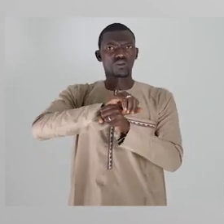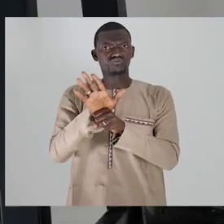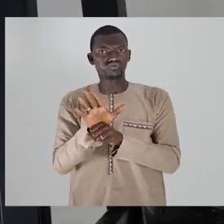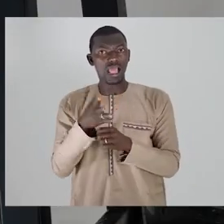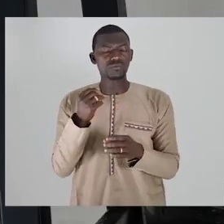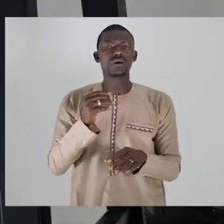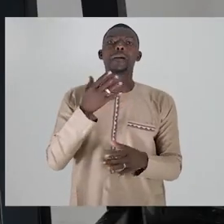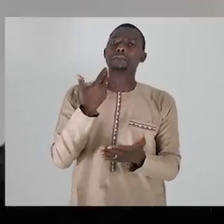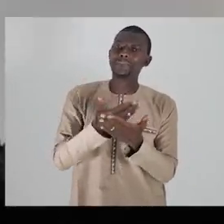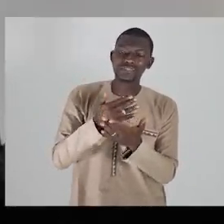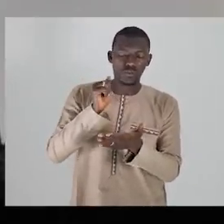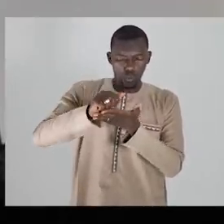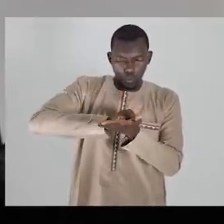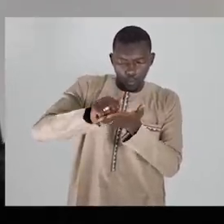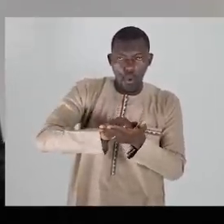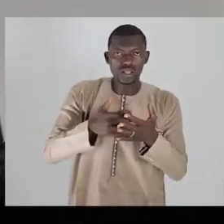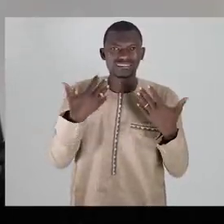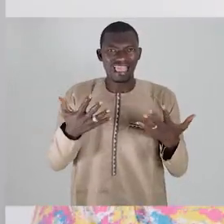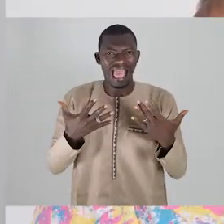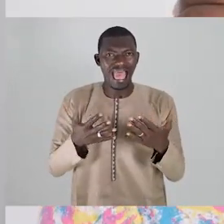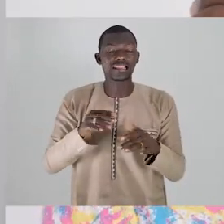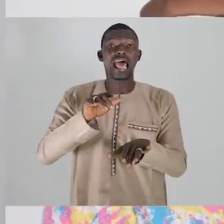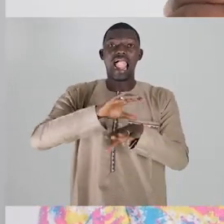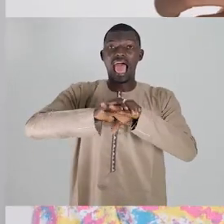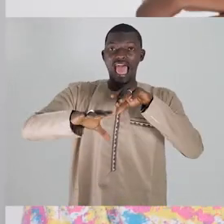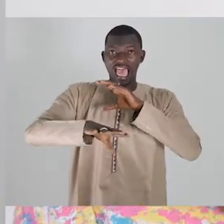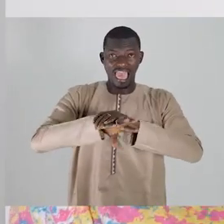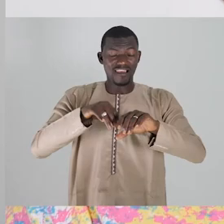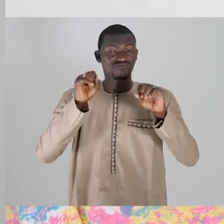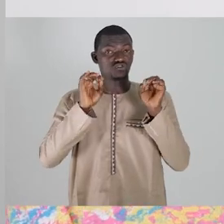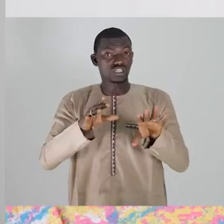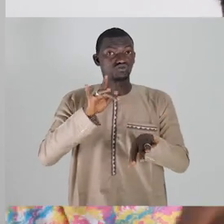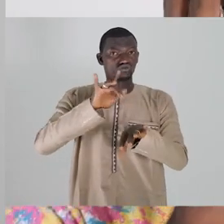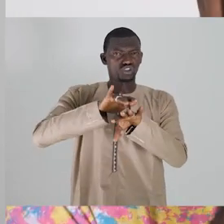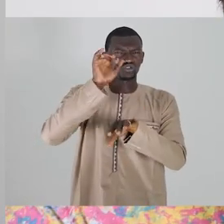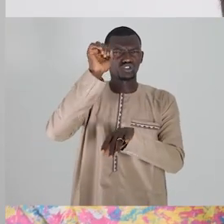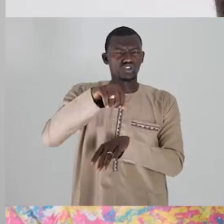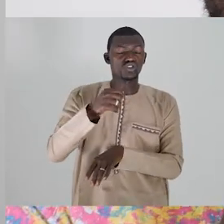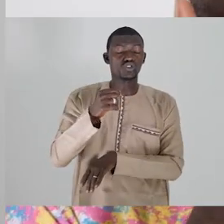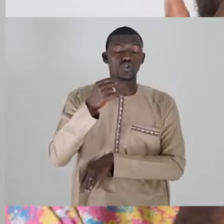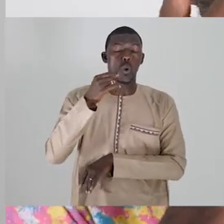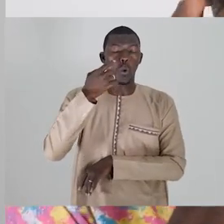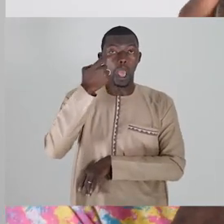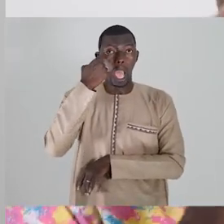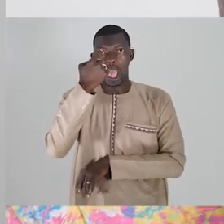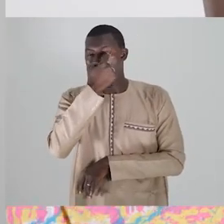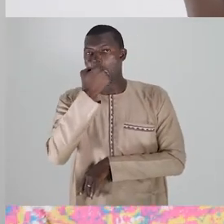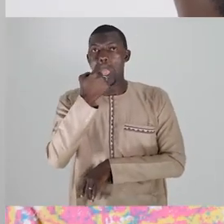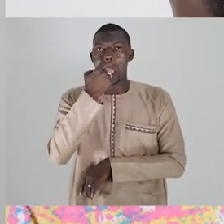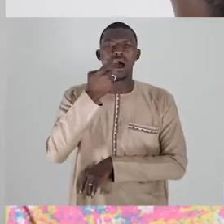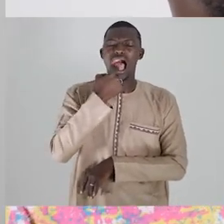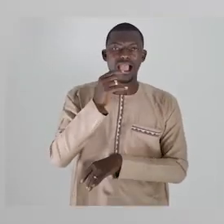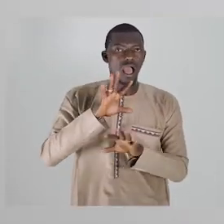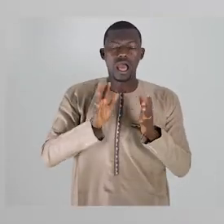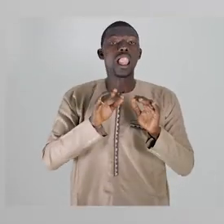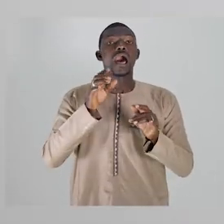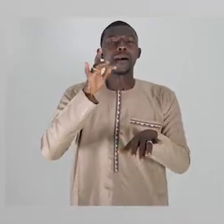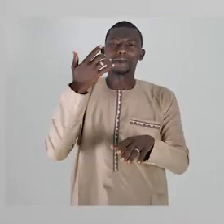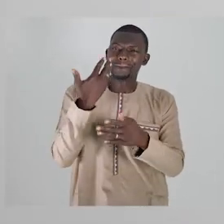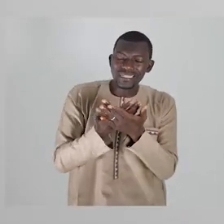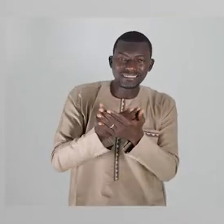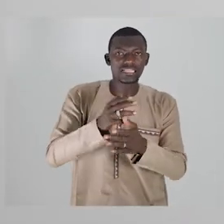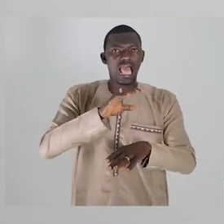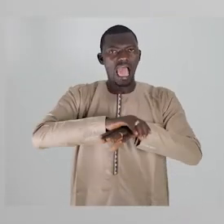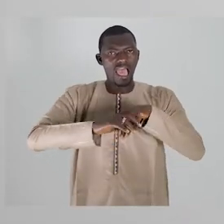virus. Sodu jude ma e sabunde watu kala. Reno da jude ma memude gite ma kine ma ma e hunuko ma. Wotito da akadi